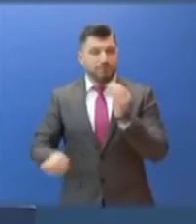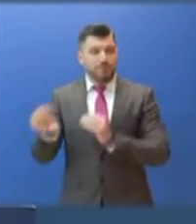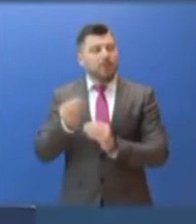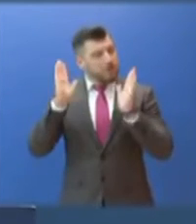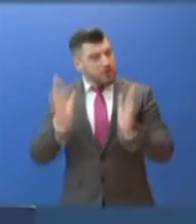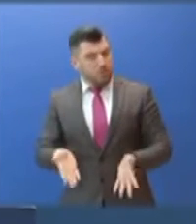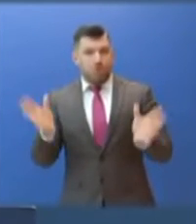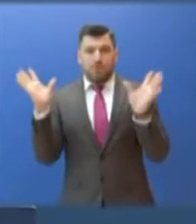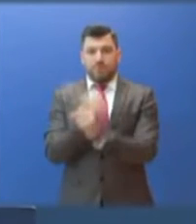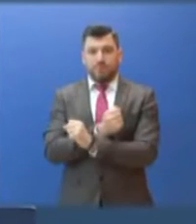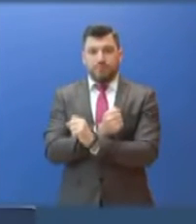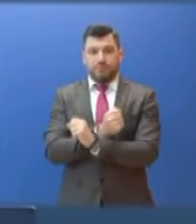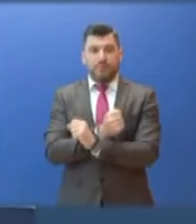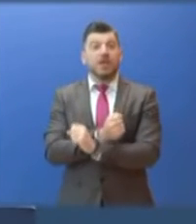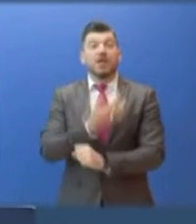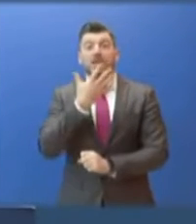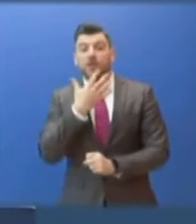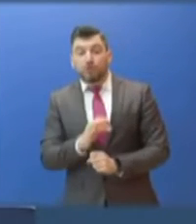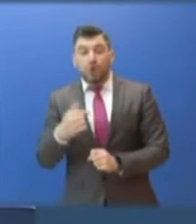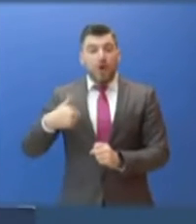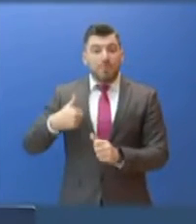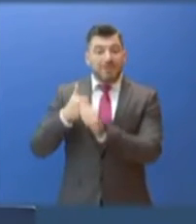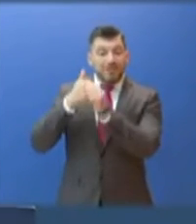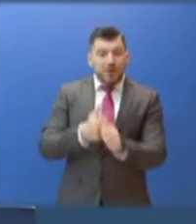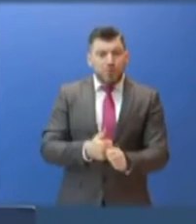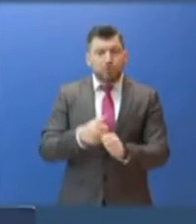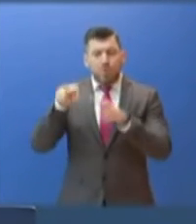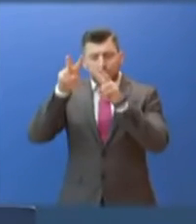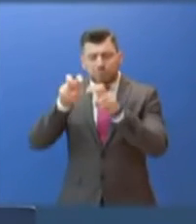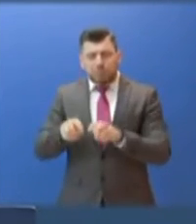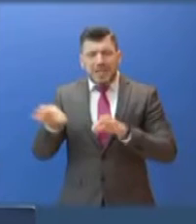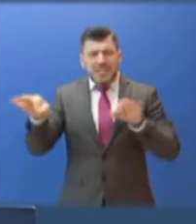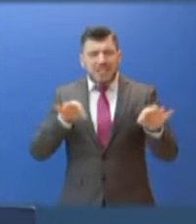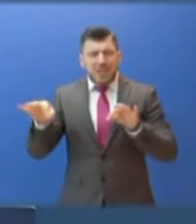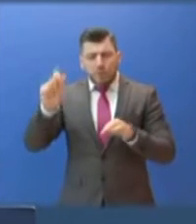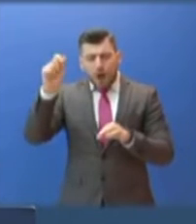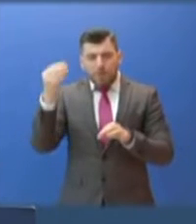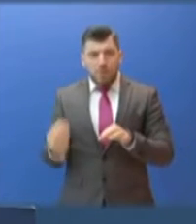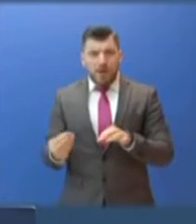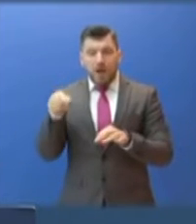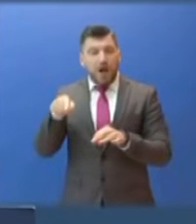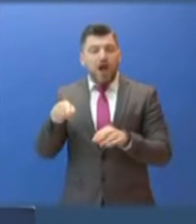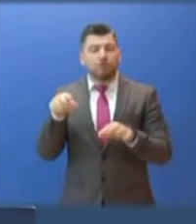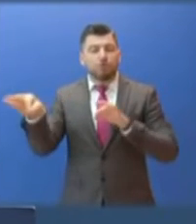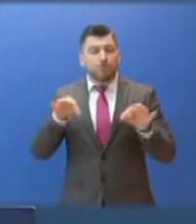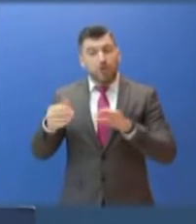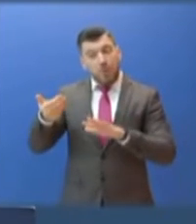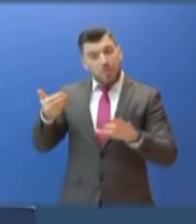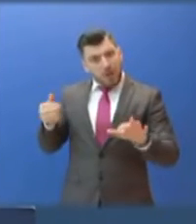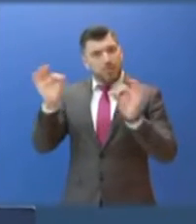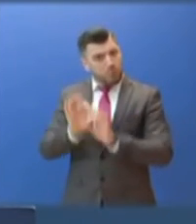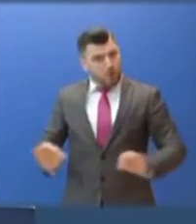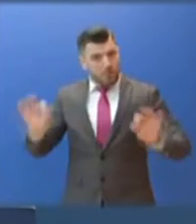καταφέρουμε. Εφαρμόζεται για το σκοπό αυτό ένα πολύ καλά μελετημένο σχέδιο για την επιτυχία του οποίου υπήρξε εκτεταμένη προετοιμασία αλλά και